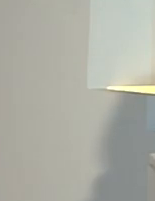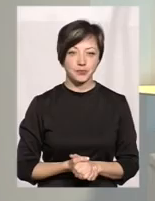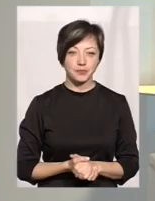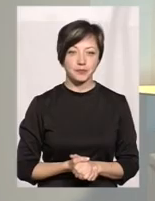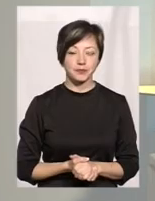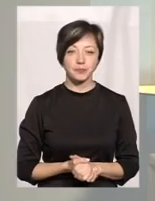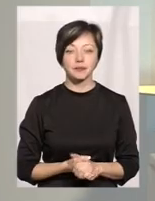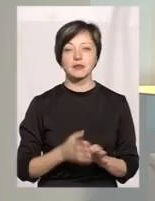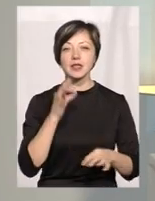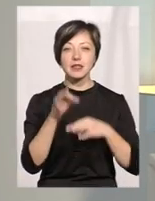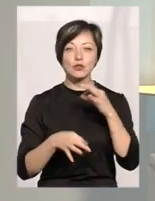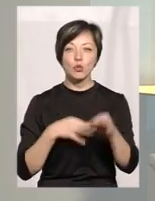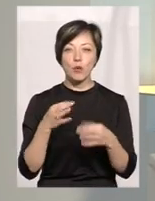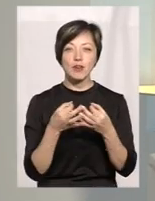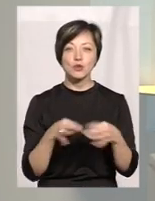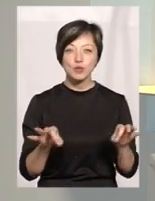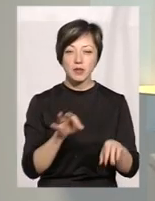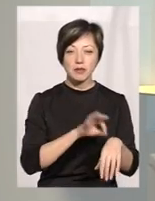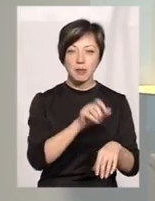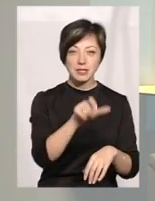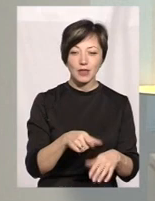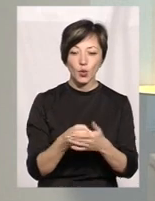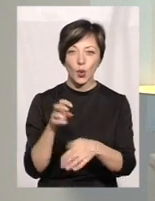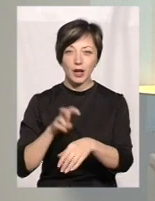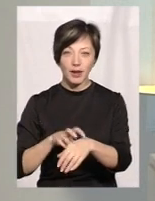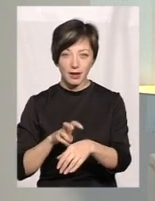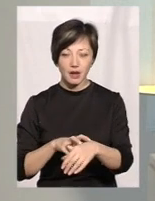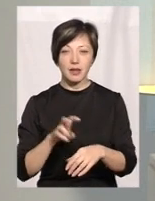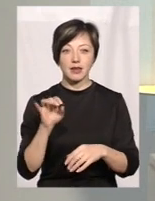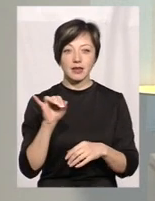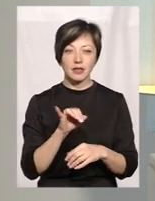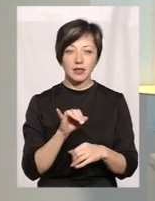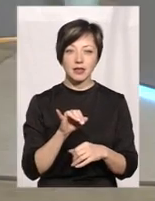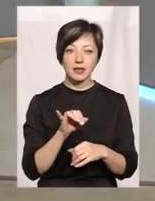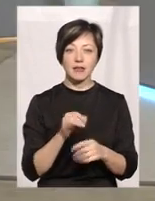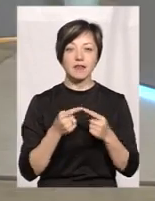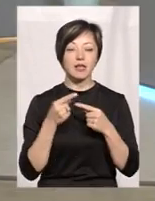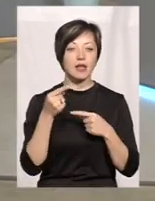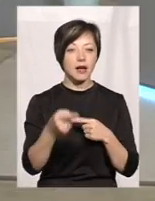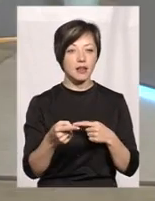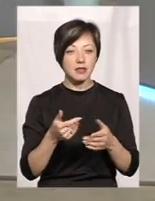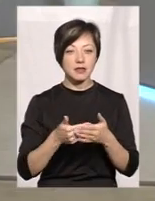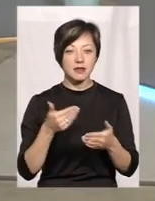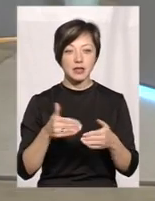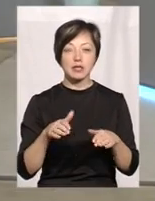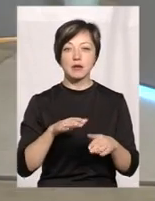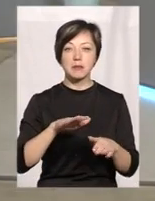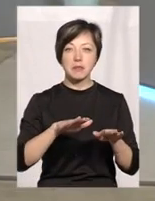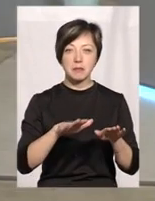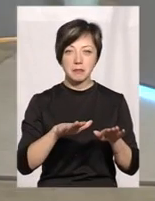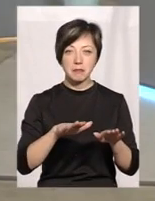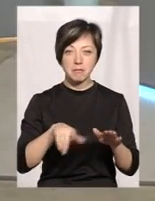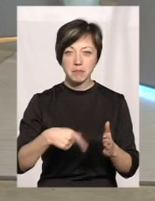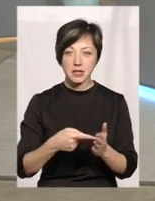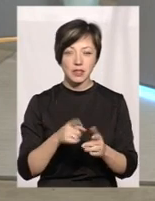От і цілодобова доступність пацієнта, і в той же час, до пацієнта, вірніше, в той же час віддаленість від міст, все ж таки,